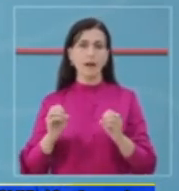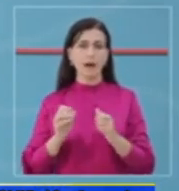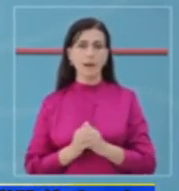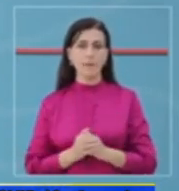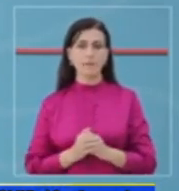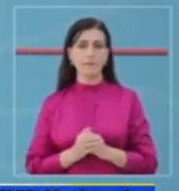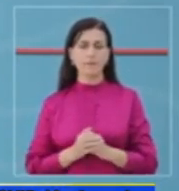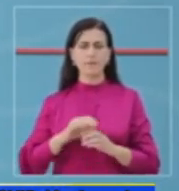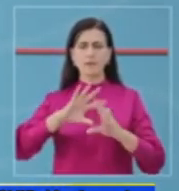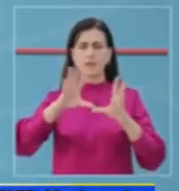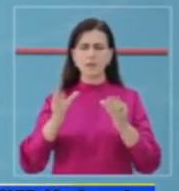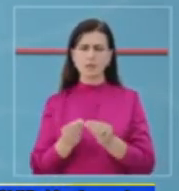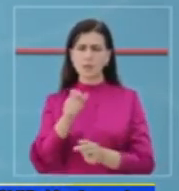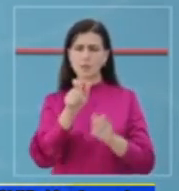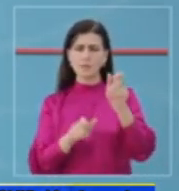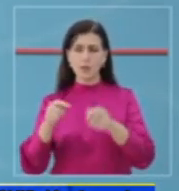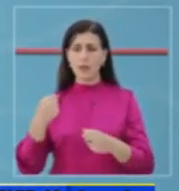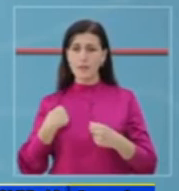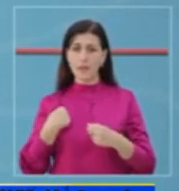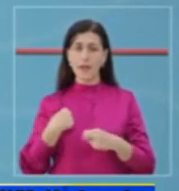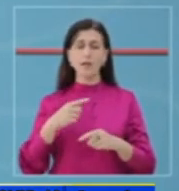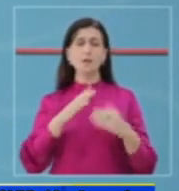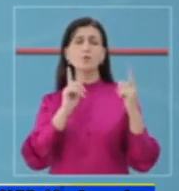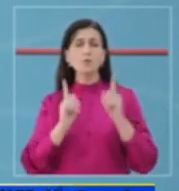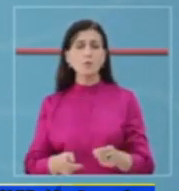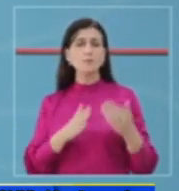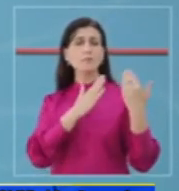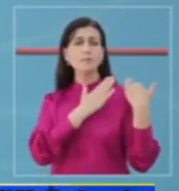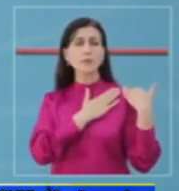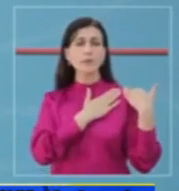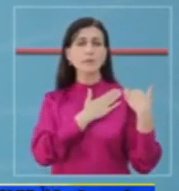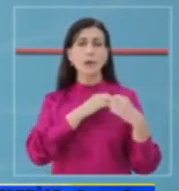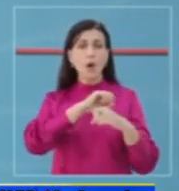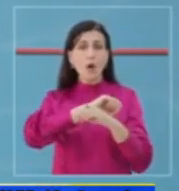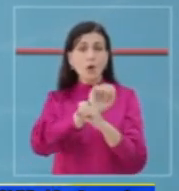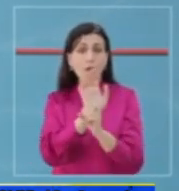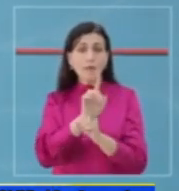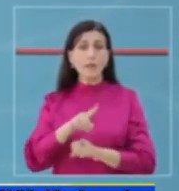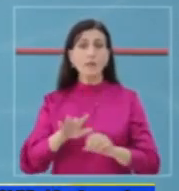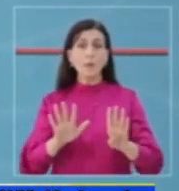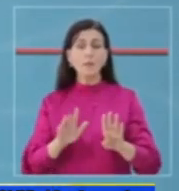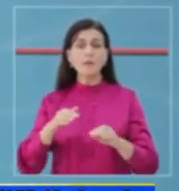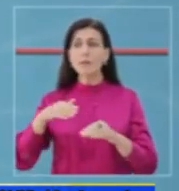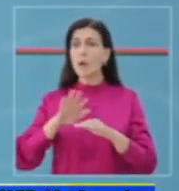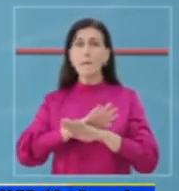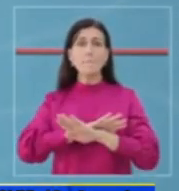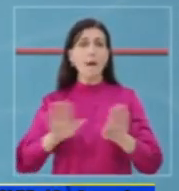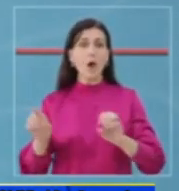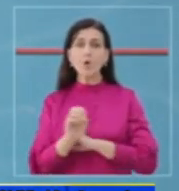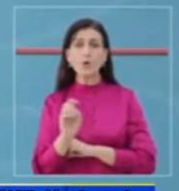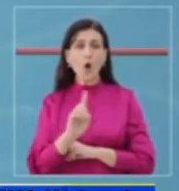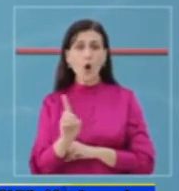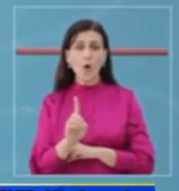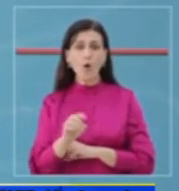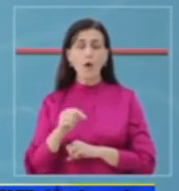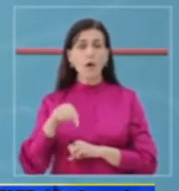Të gjithë qytetarët, të gjithë ne duhet jemi të përgjeqëshëm që Covid-19 nuk ka ikur nga